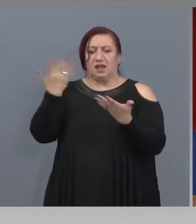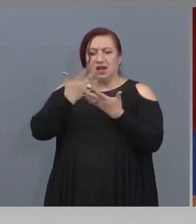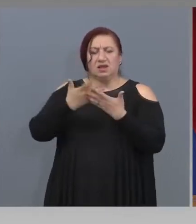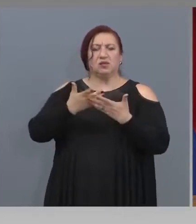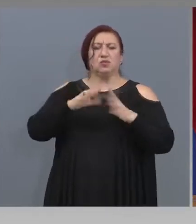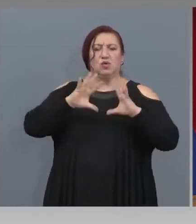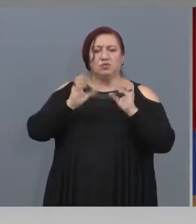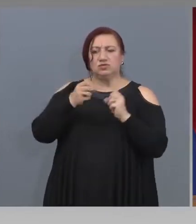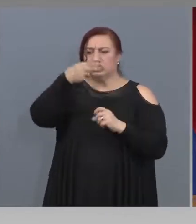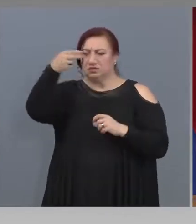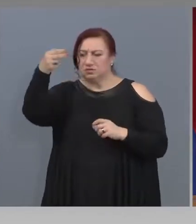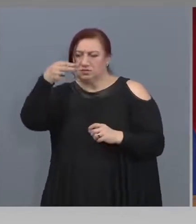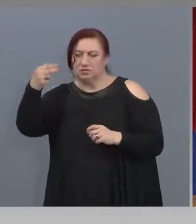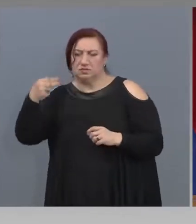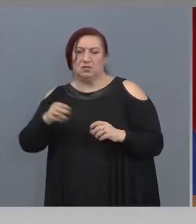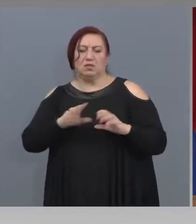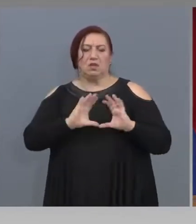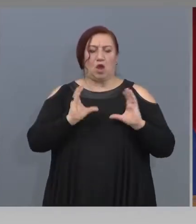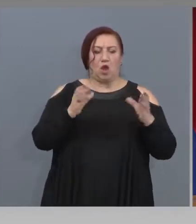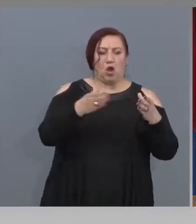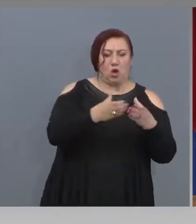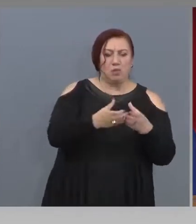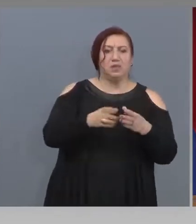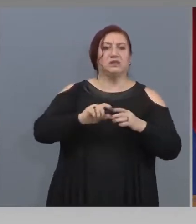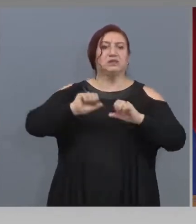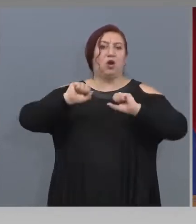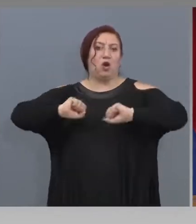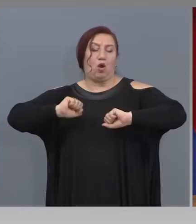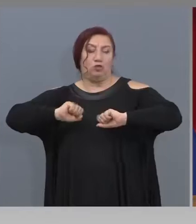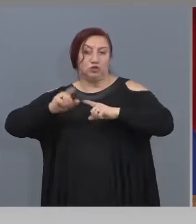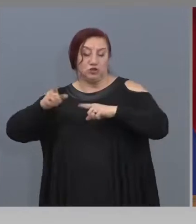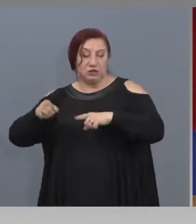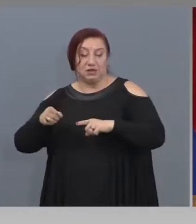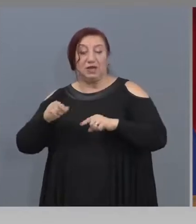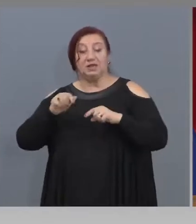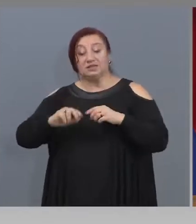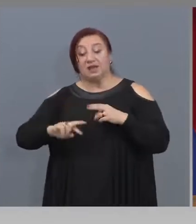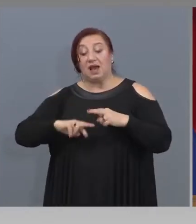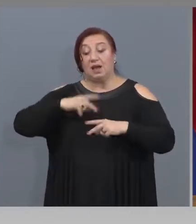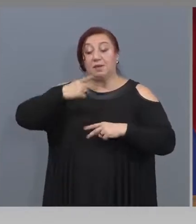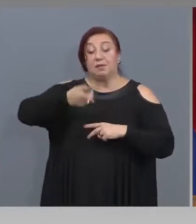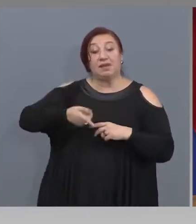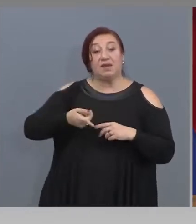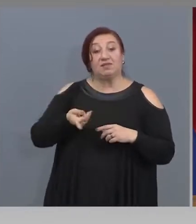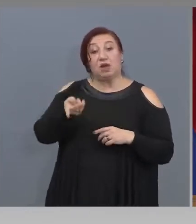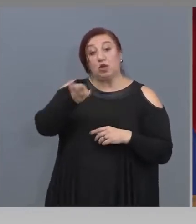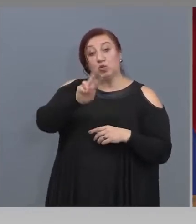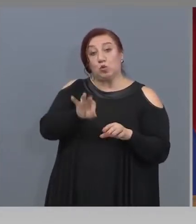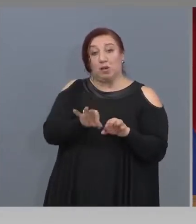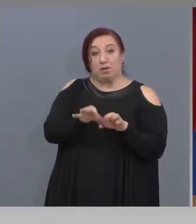И сега вече преминаваме към мерки за